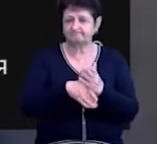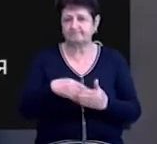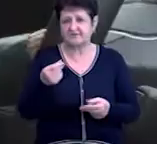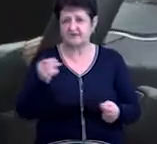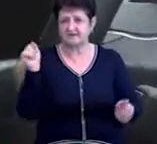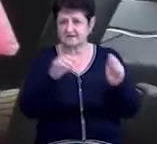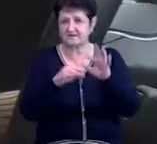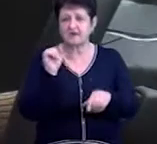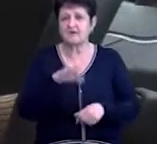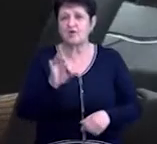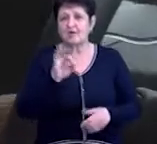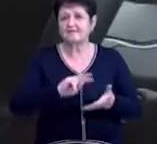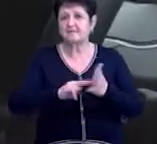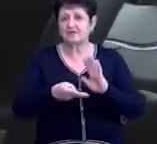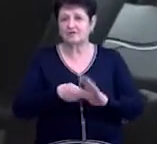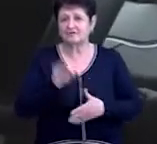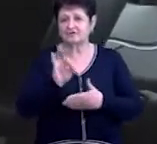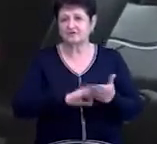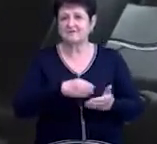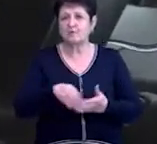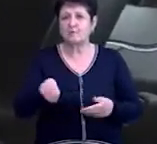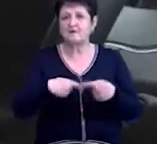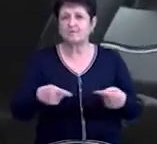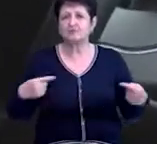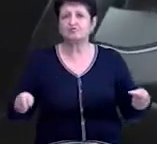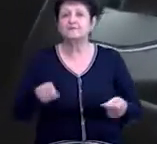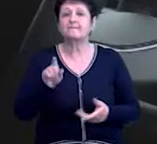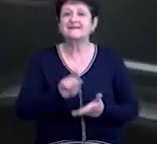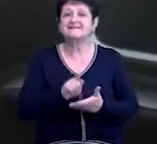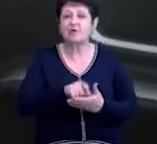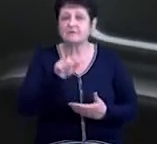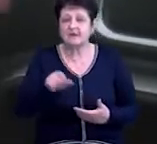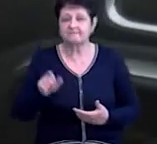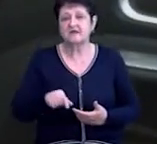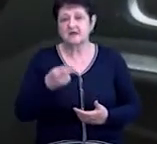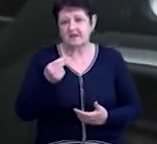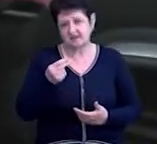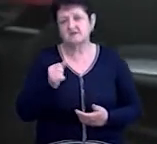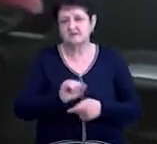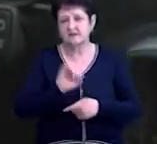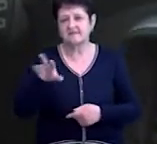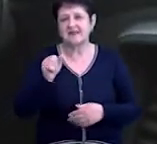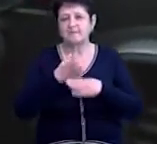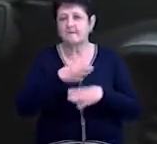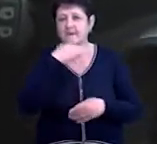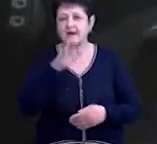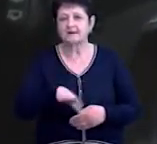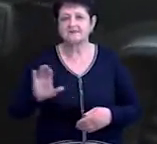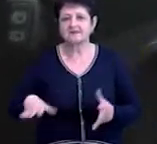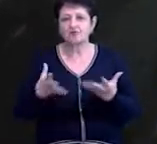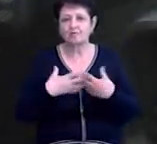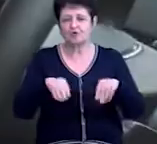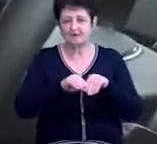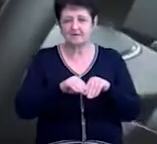гроші. Спочатку Олена планувала знову закупити продукти пенсіонерам. Та згодом ці гроші направила на допомогу багатодітній родині